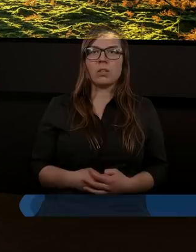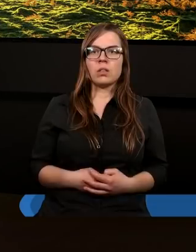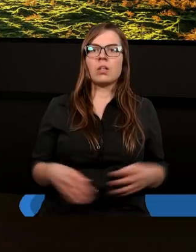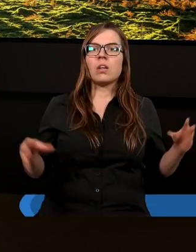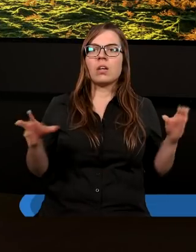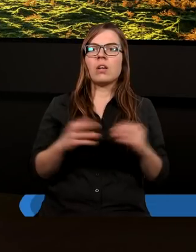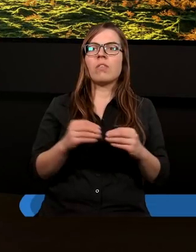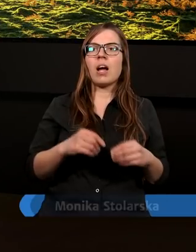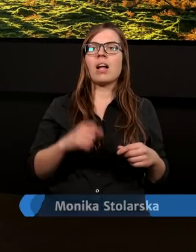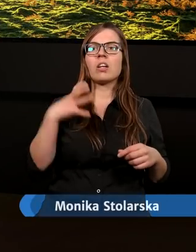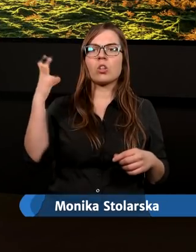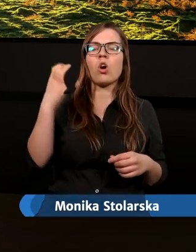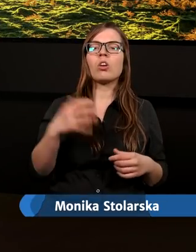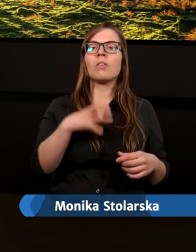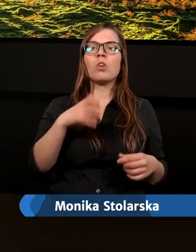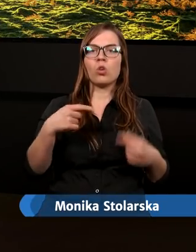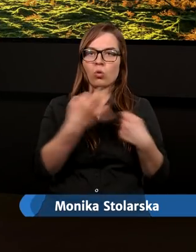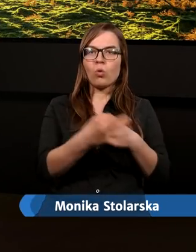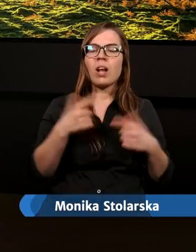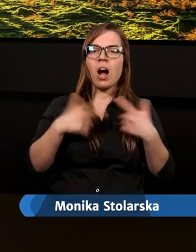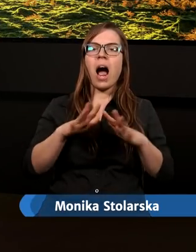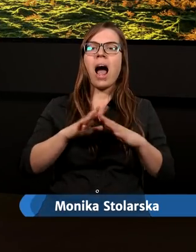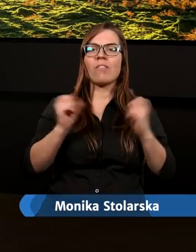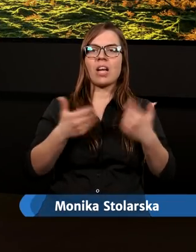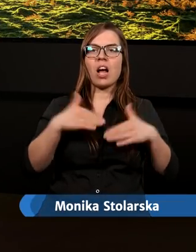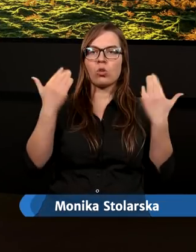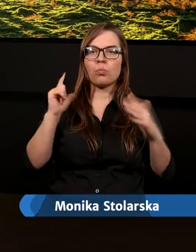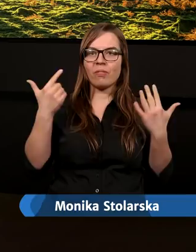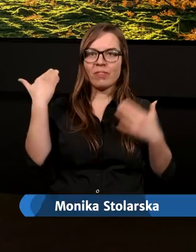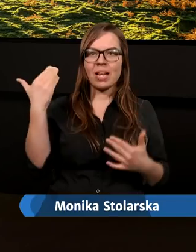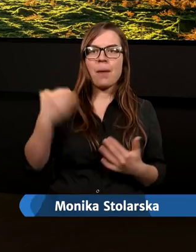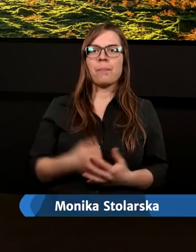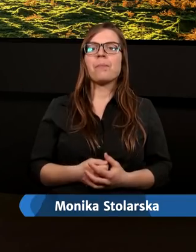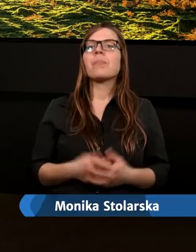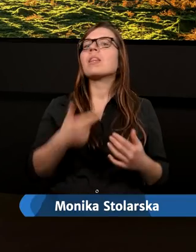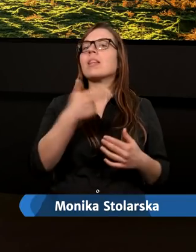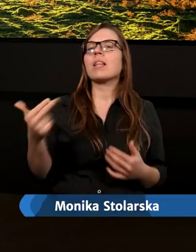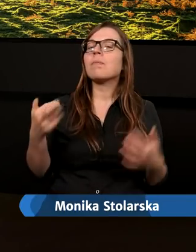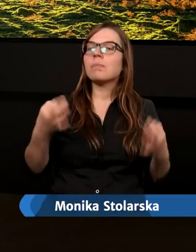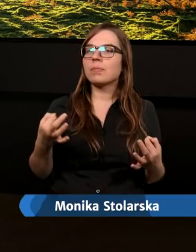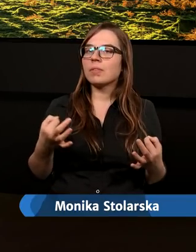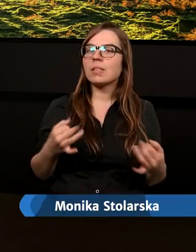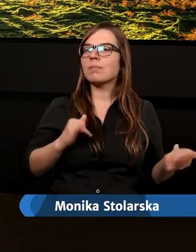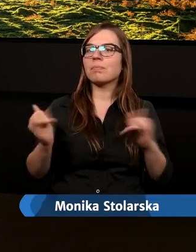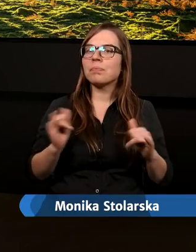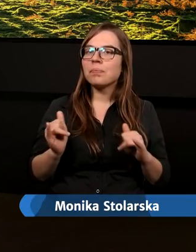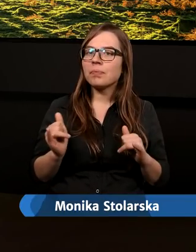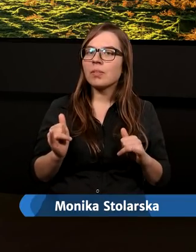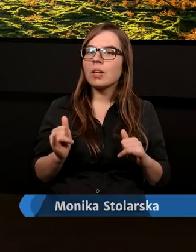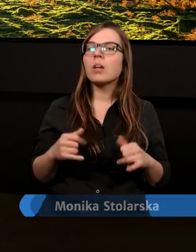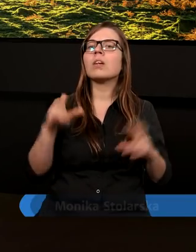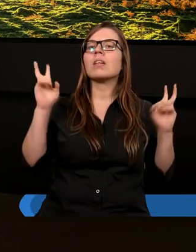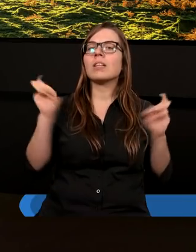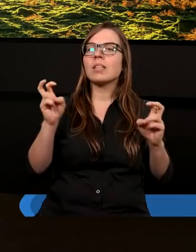Wraz z gośćmi w studio serdecznie witam w Kościele Adwentystu Dnia 7 w Podkowie Leśnej. Temat jaki dzisiaj chcemy